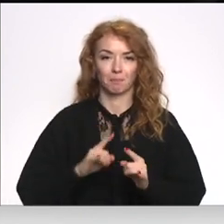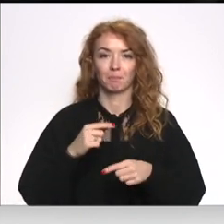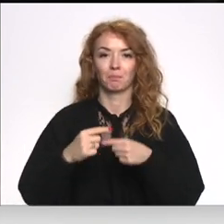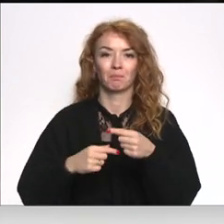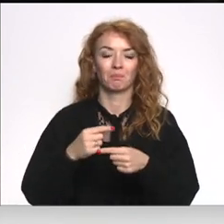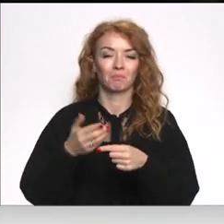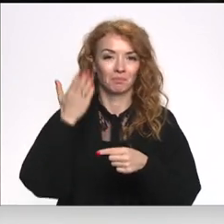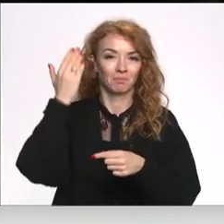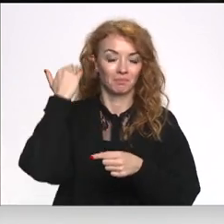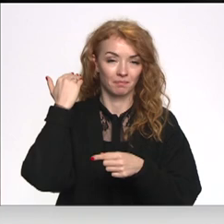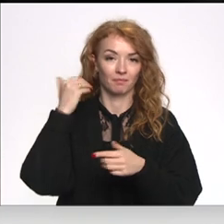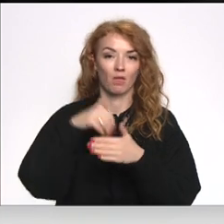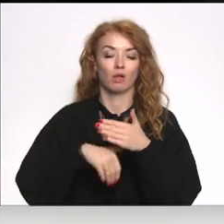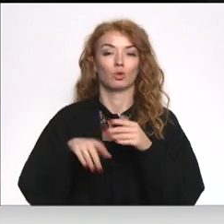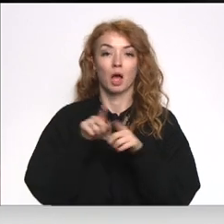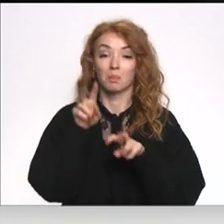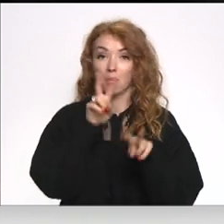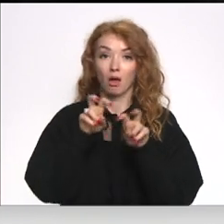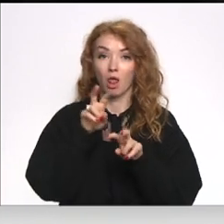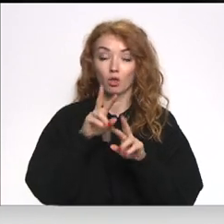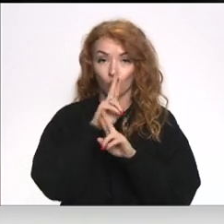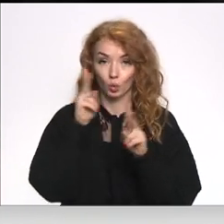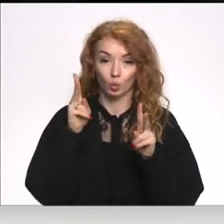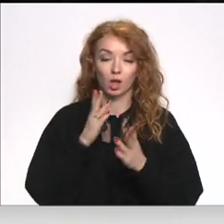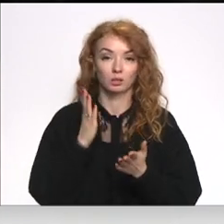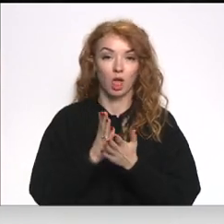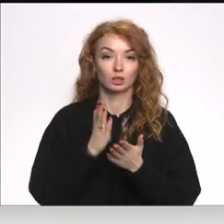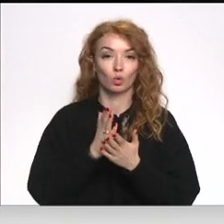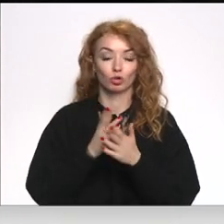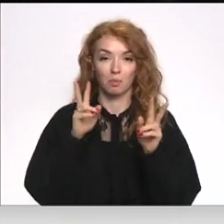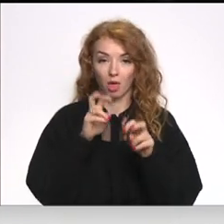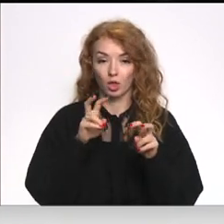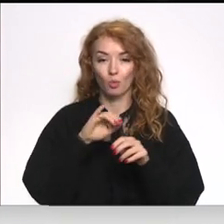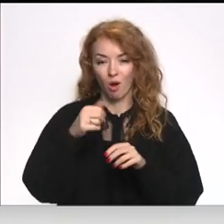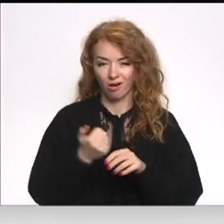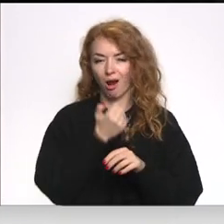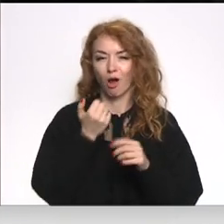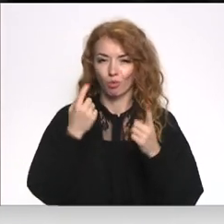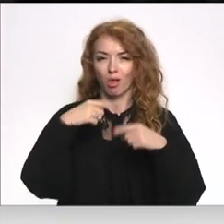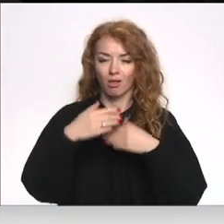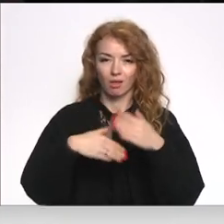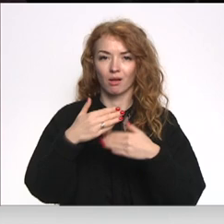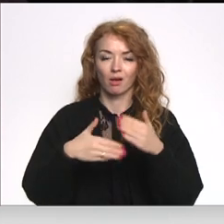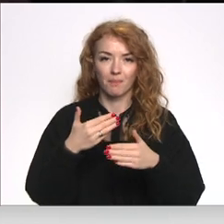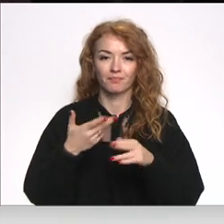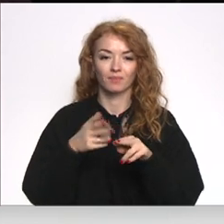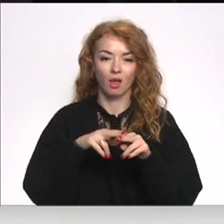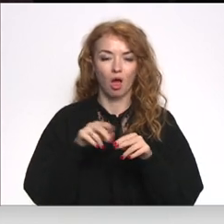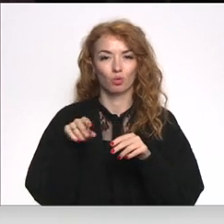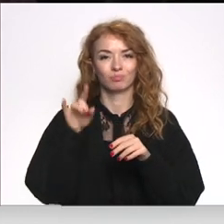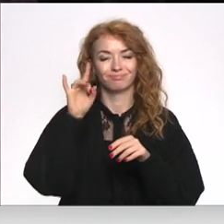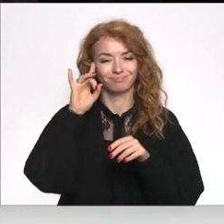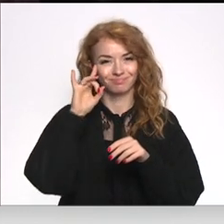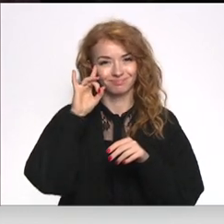vēsturē. Meklēt kļūdas jau esošajos pētījumos, jo gadu gaitā varbūt tādu klišēju formā ir